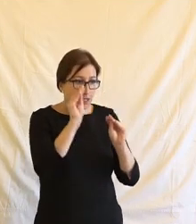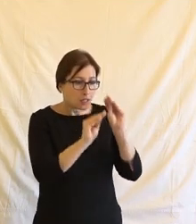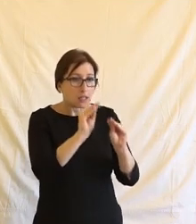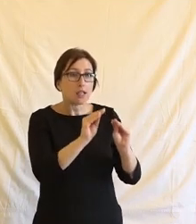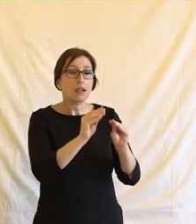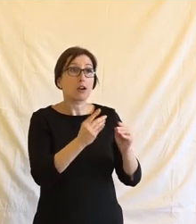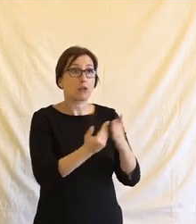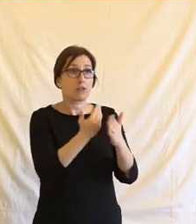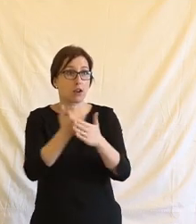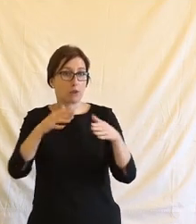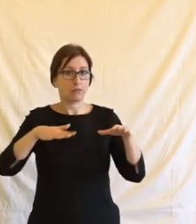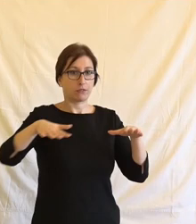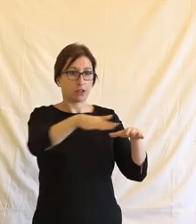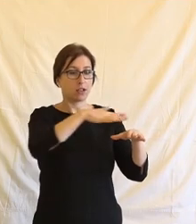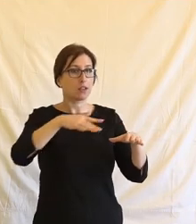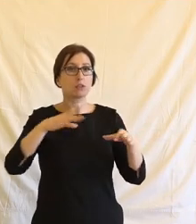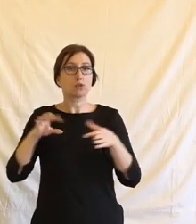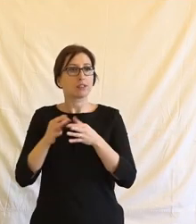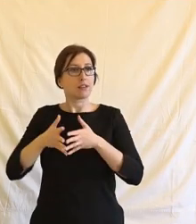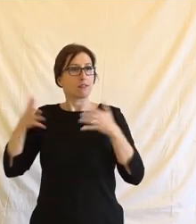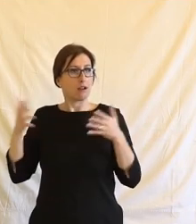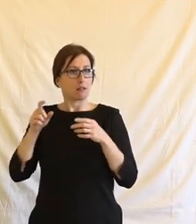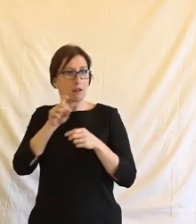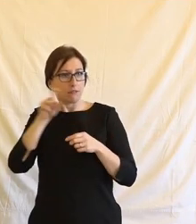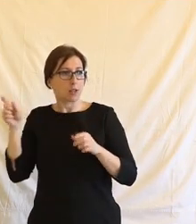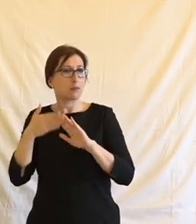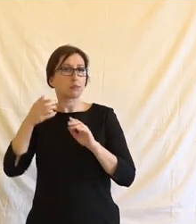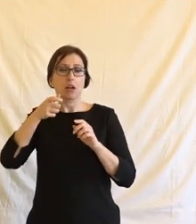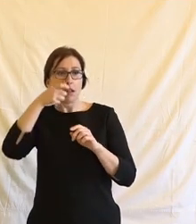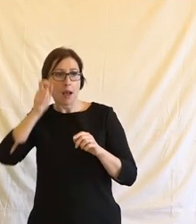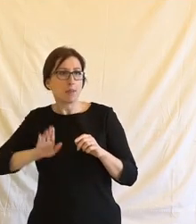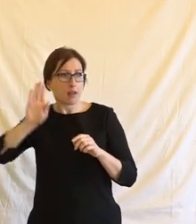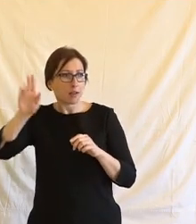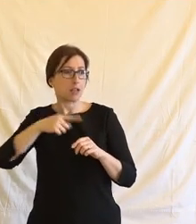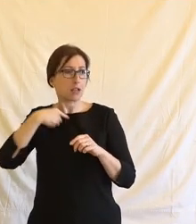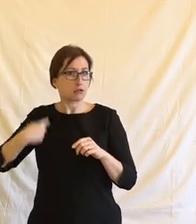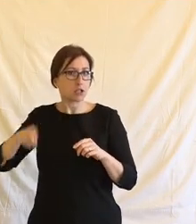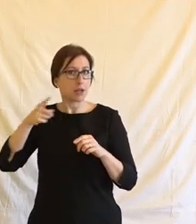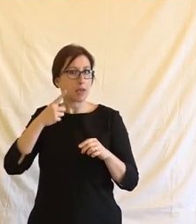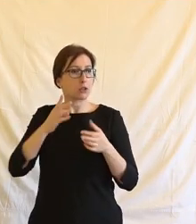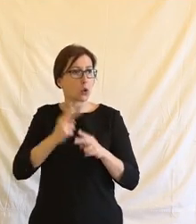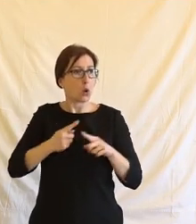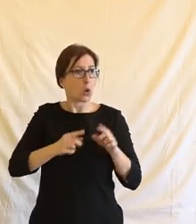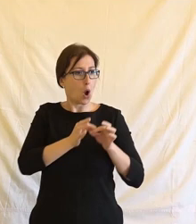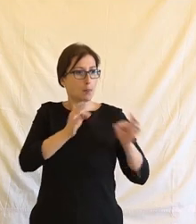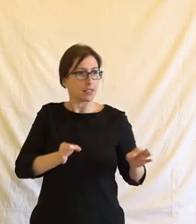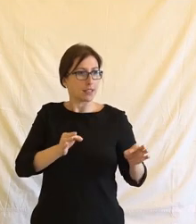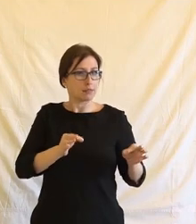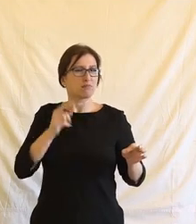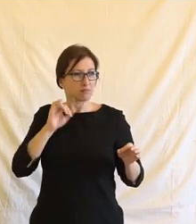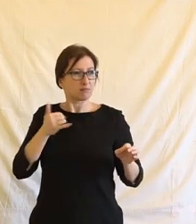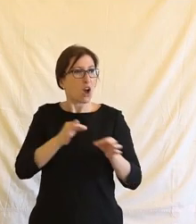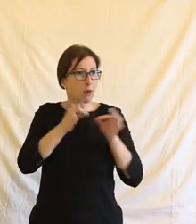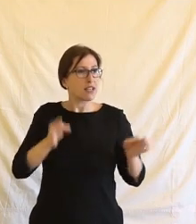inteligence vůči jiným velkým hráčům na trhu, což jsou zejména Spojené státy Americké a Čína, tak pak říkám, ano, omezujeme, ale